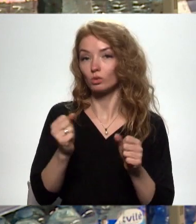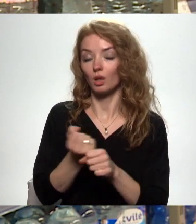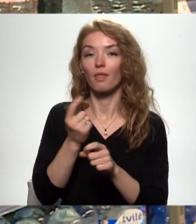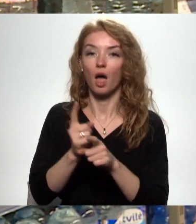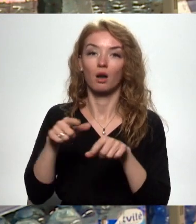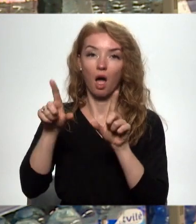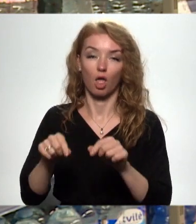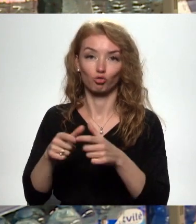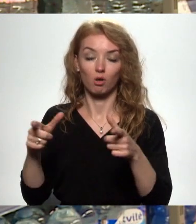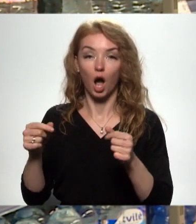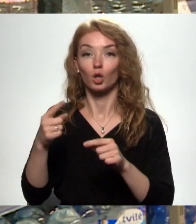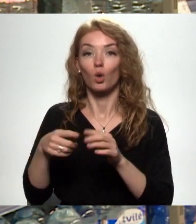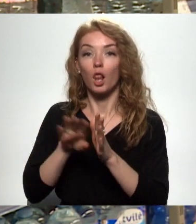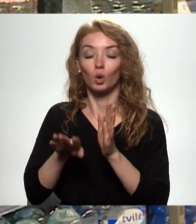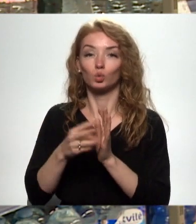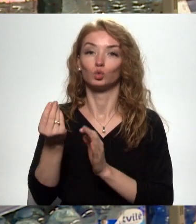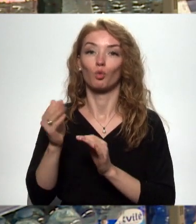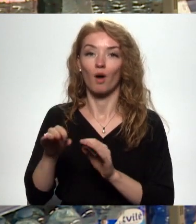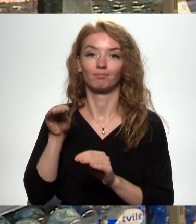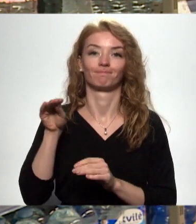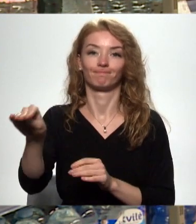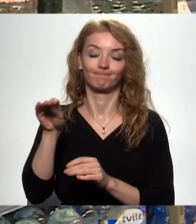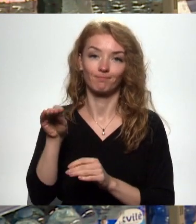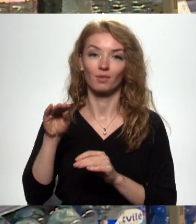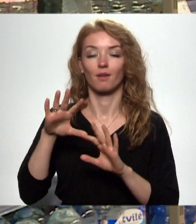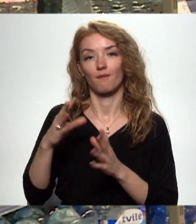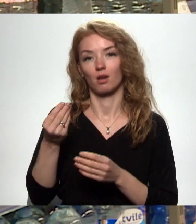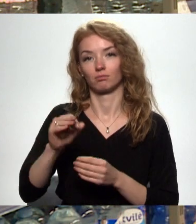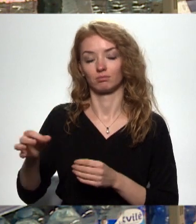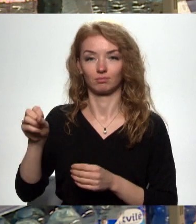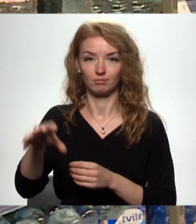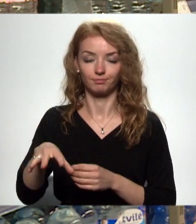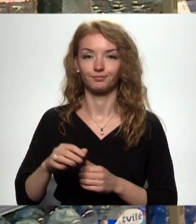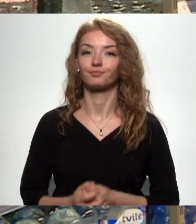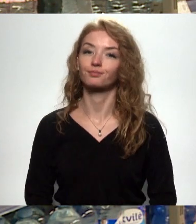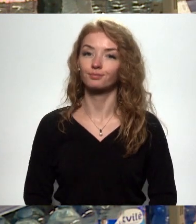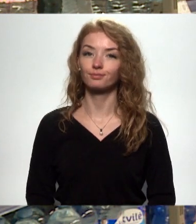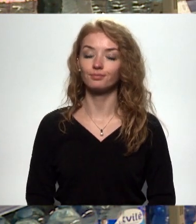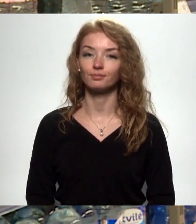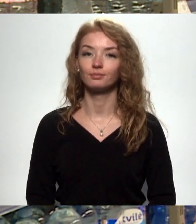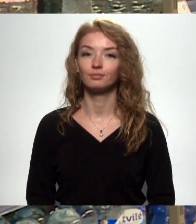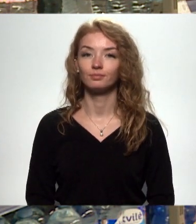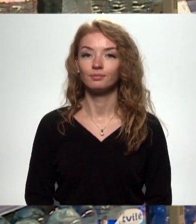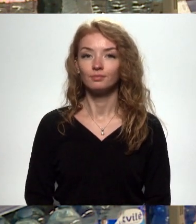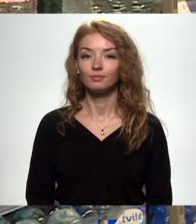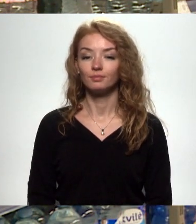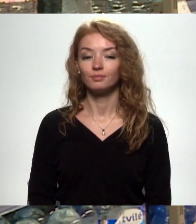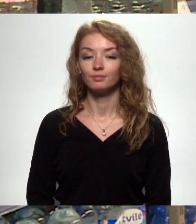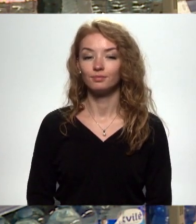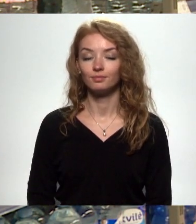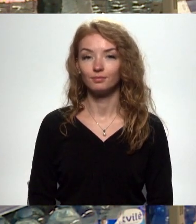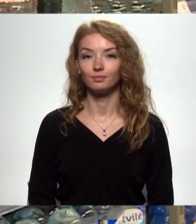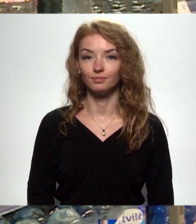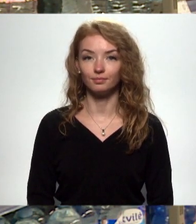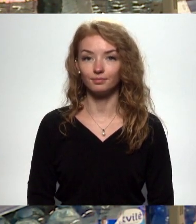lojaltātes kārti un atlikušos un varēsiet samaksāt piemēram ar bankas kārti. Kristaps Puriņš, Igor Stāts, 4. studija.